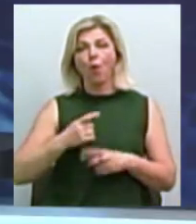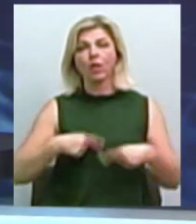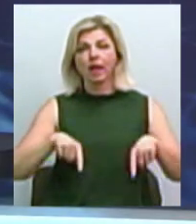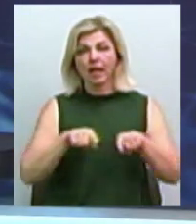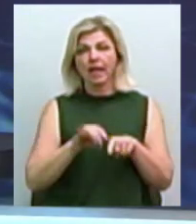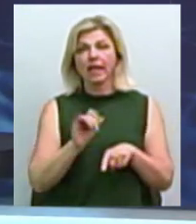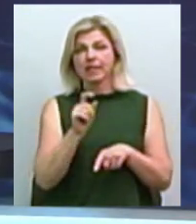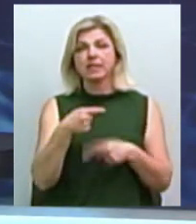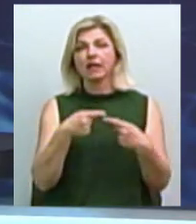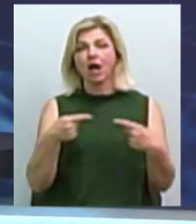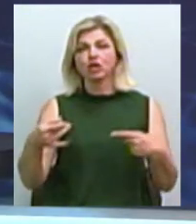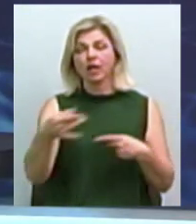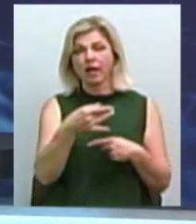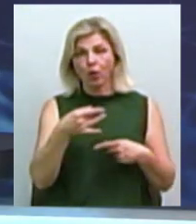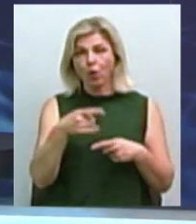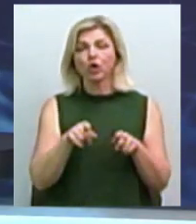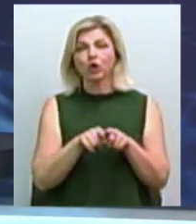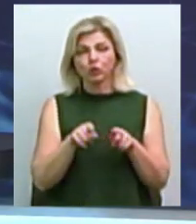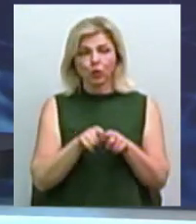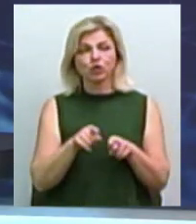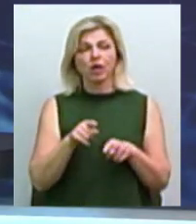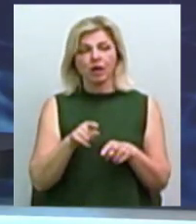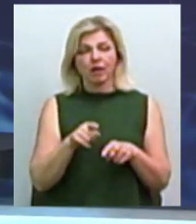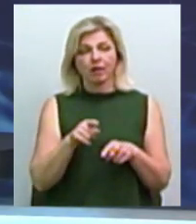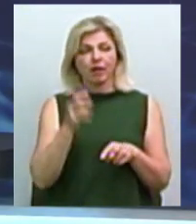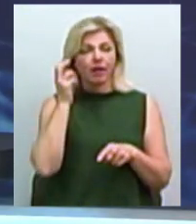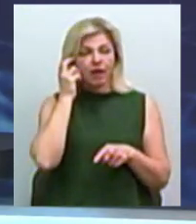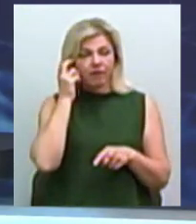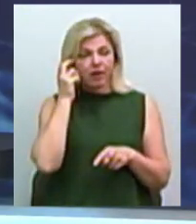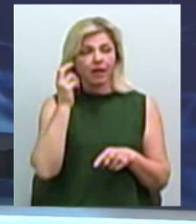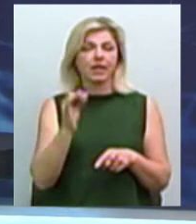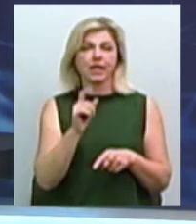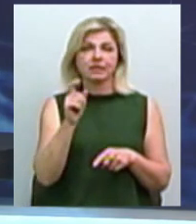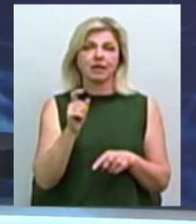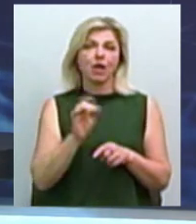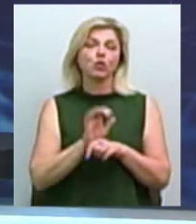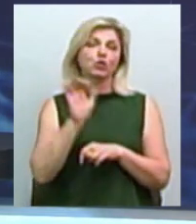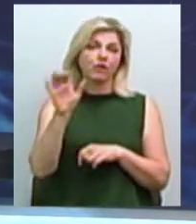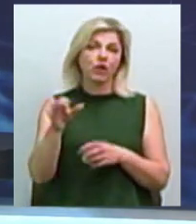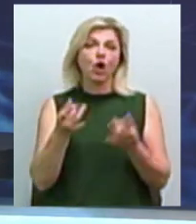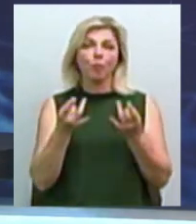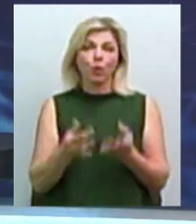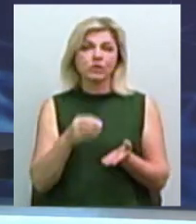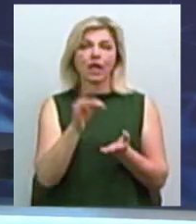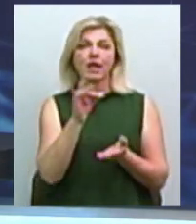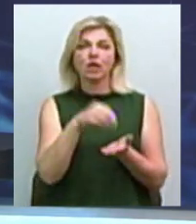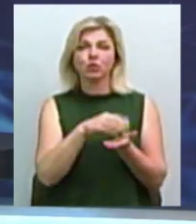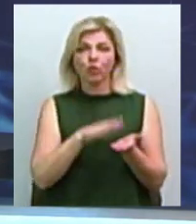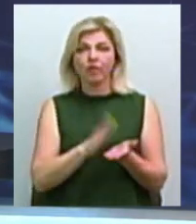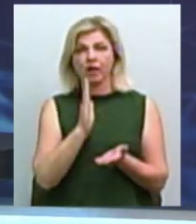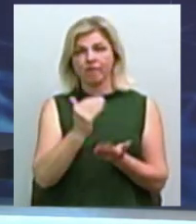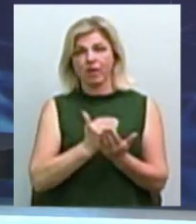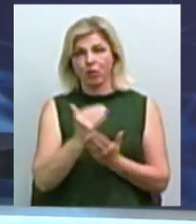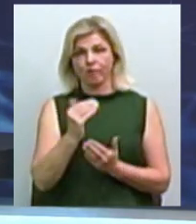регіонів також листи там співали доставити, ну києвляння вони з Києва доставляли, просто реєстрували в Верховній Раді.